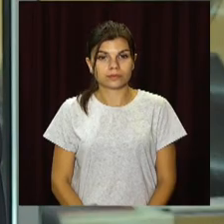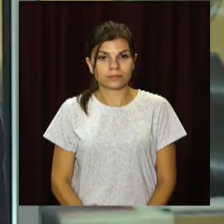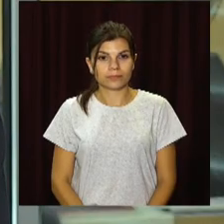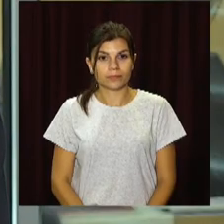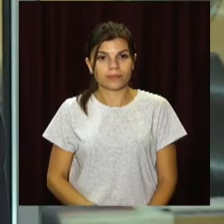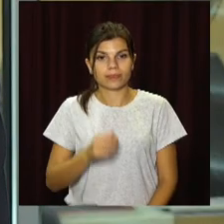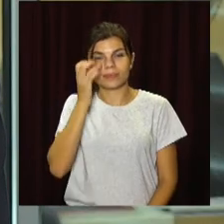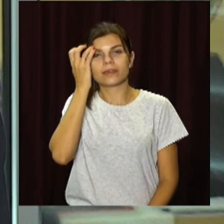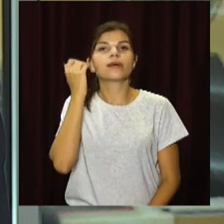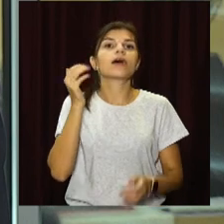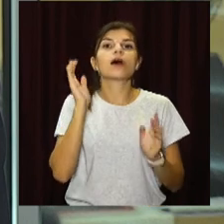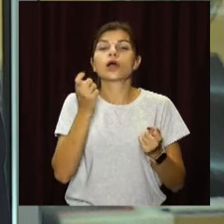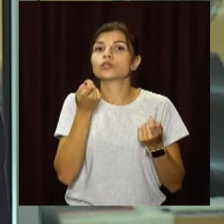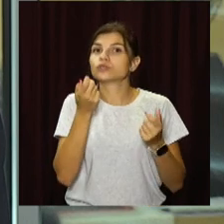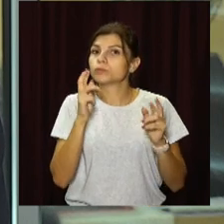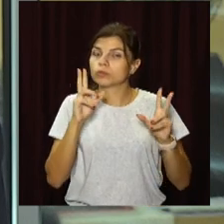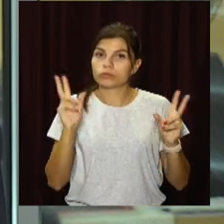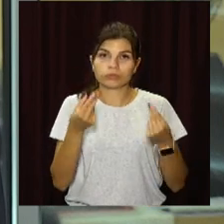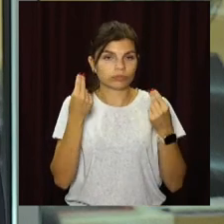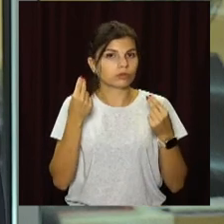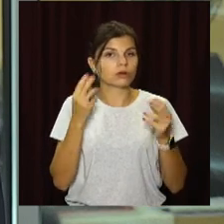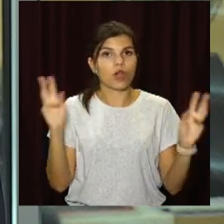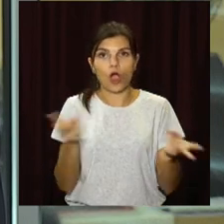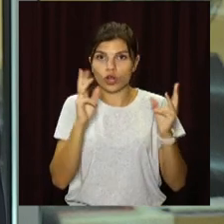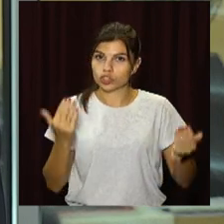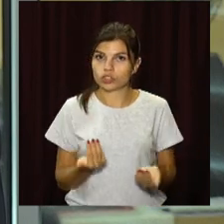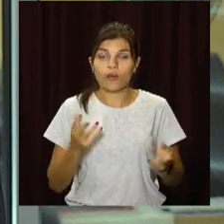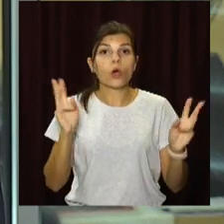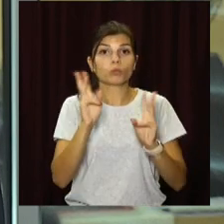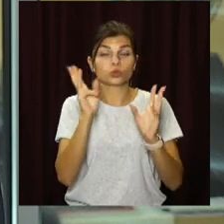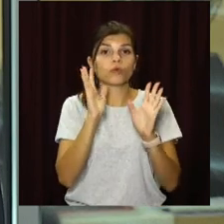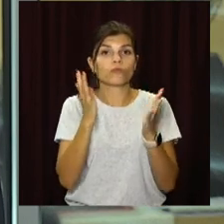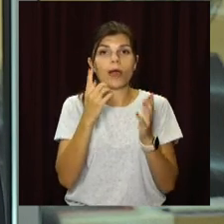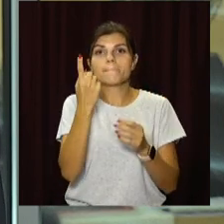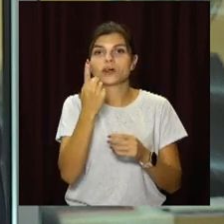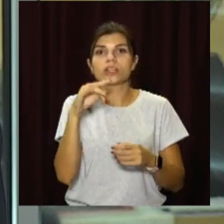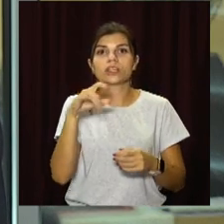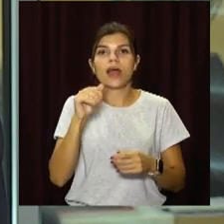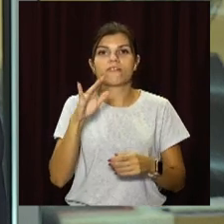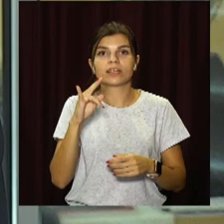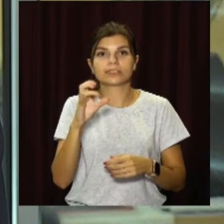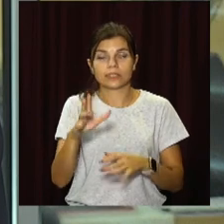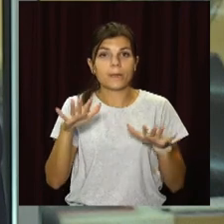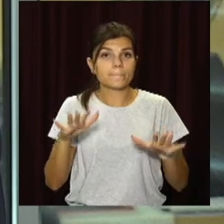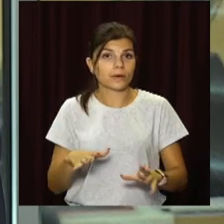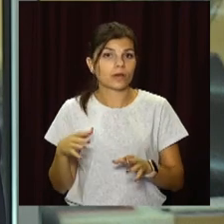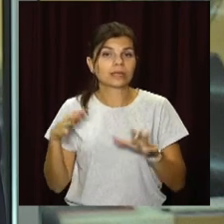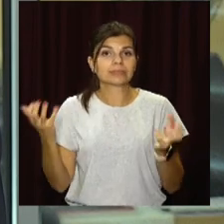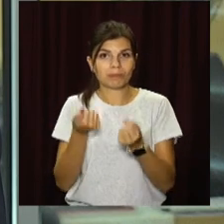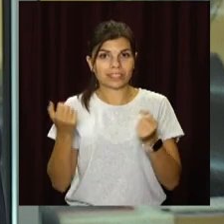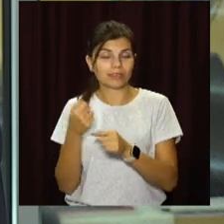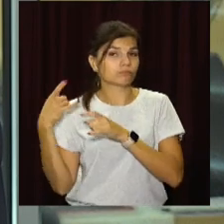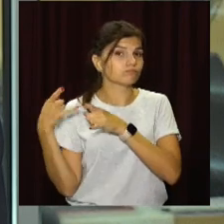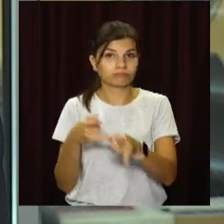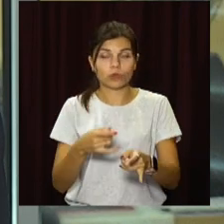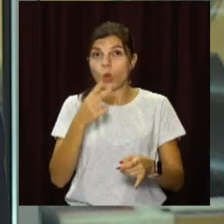Ледь не згоріли живцем, але їм пощастило. Пожежа сталася у 1 травенську. Прибувши на місце, рятувальники